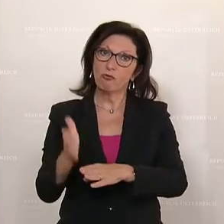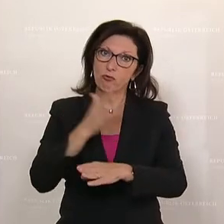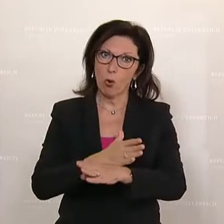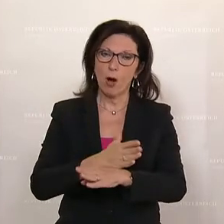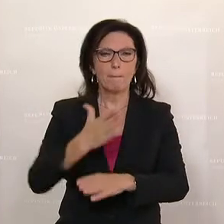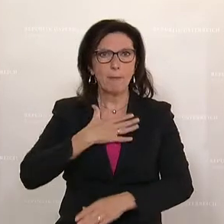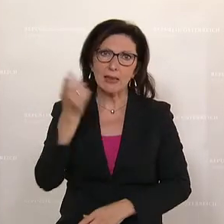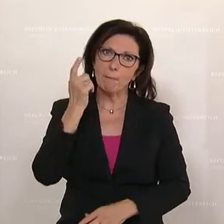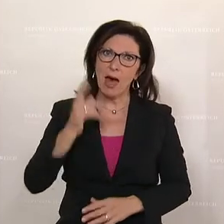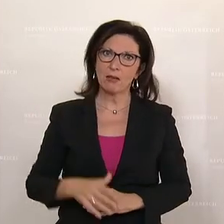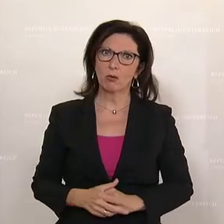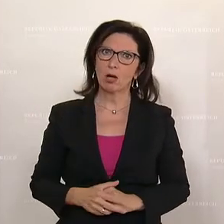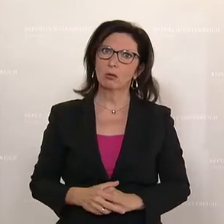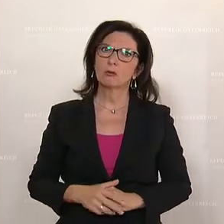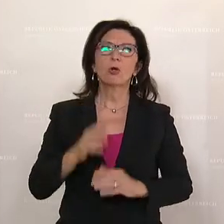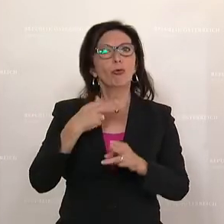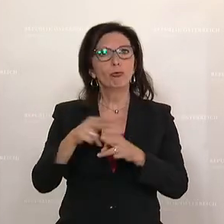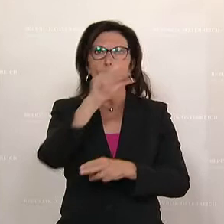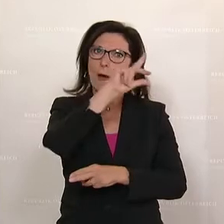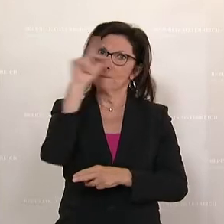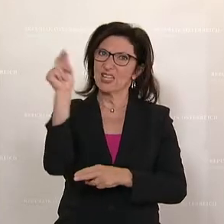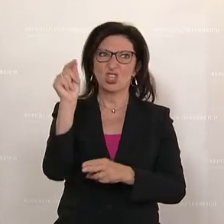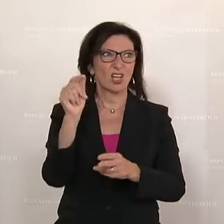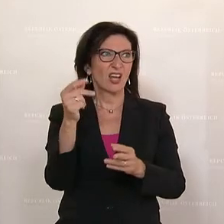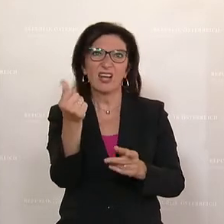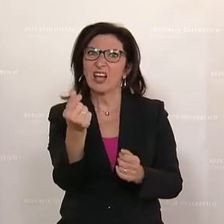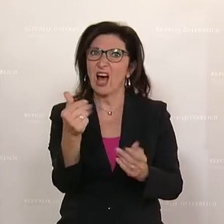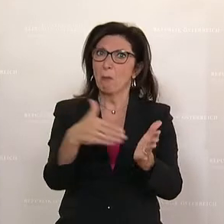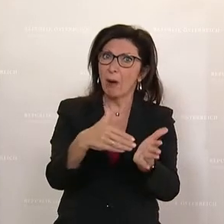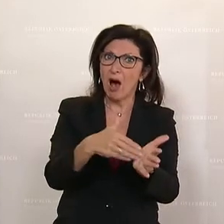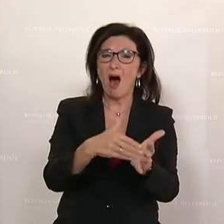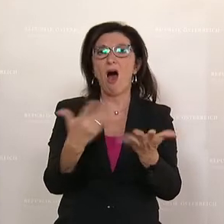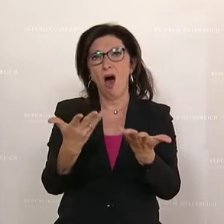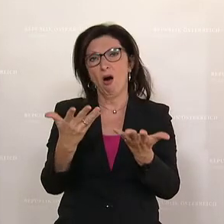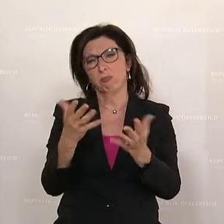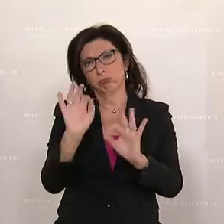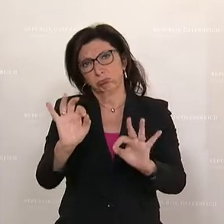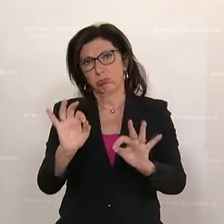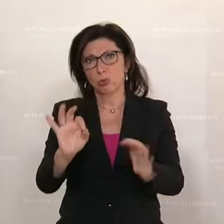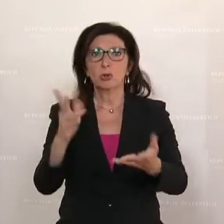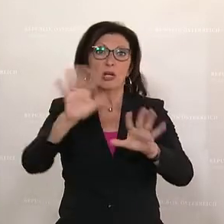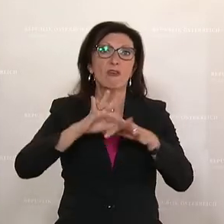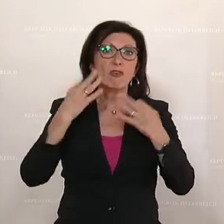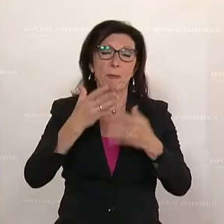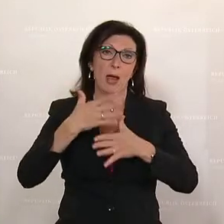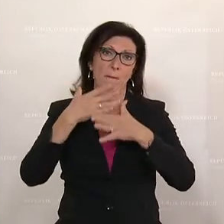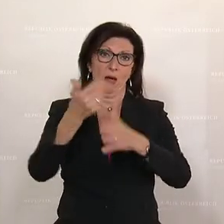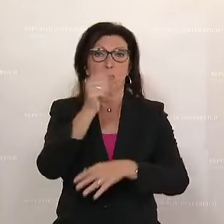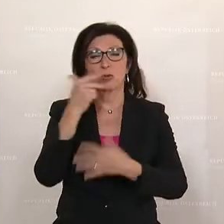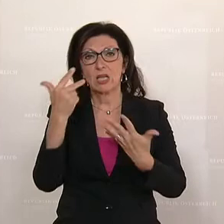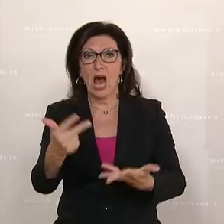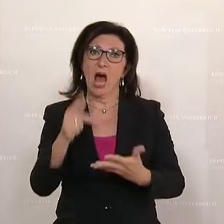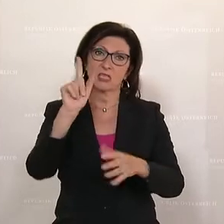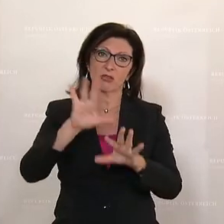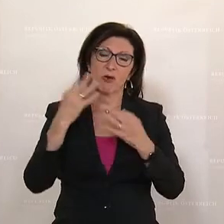ist das aus meiner Sicht ermutigend für die Menschen, die das Geld brauchen. Bei der Familienbeihilfe im August mit 180 Euro, Familienbonus 1.500 auf